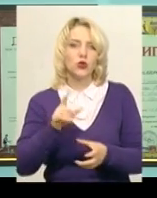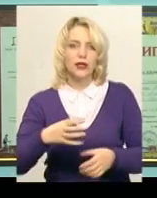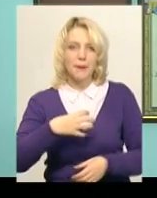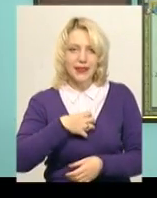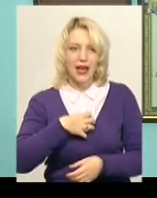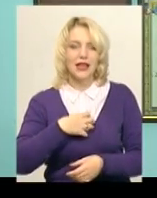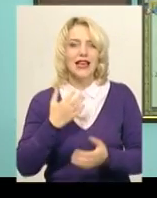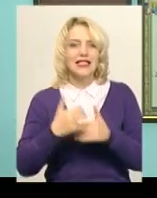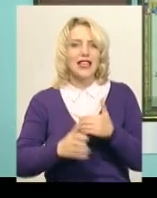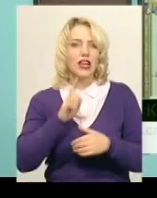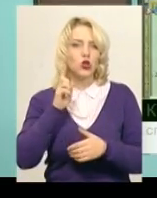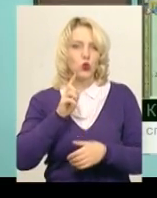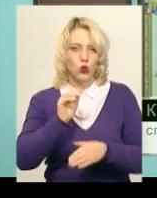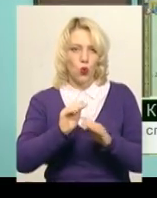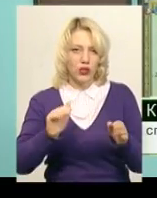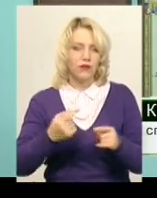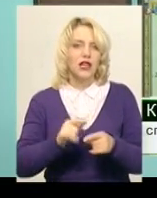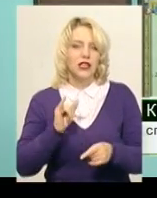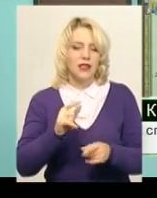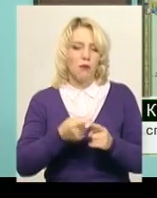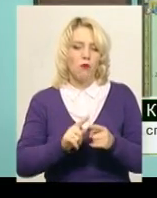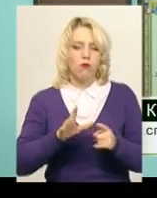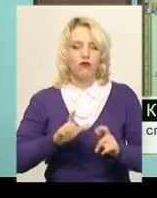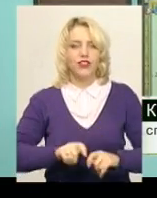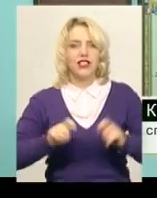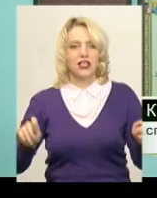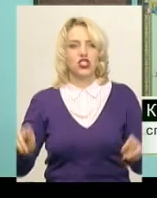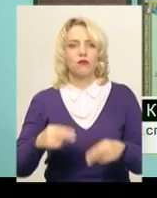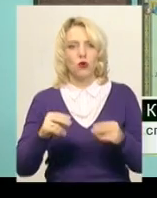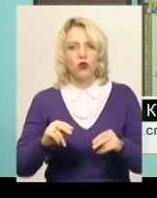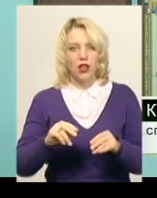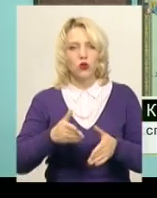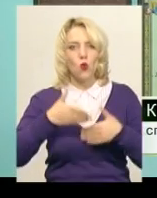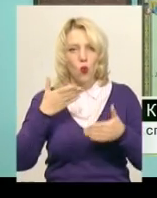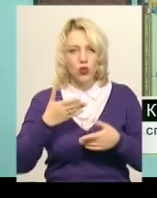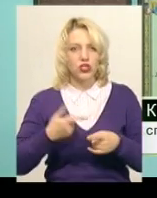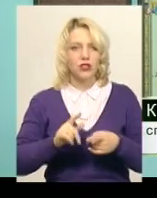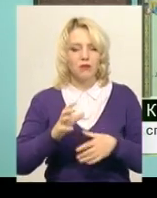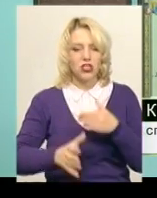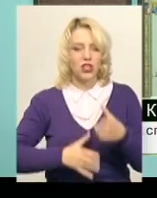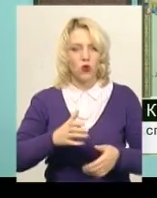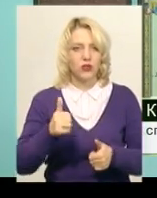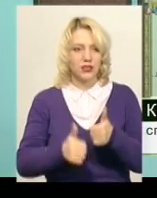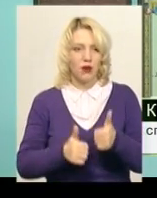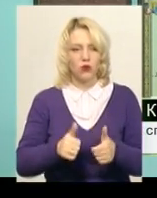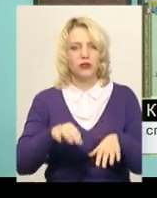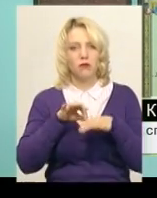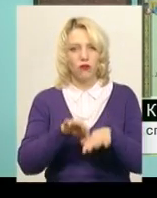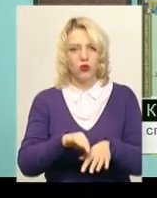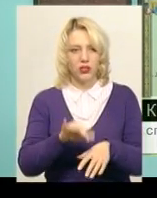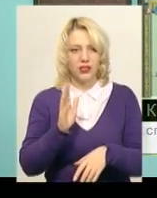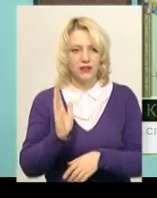юніорів. Це був відкритий чемпіонат Угорщини. Міжнародні змагання проходили